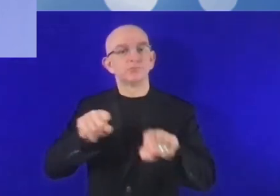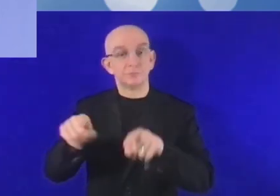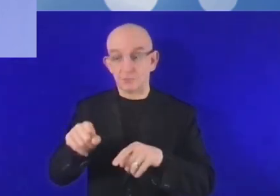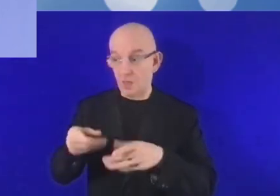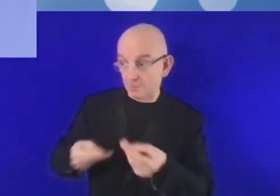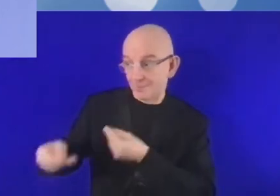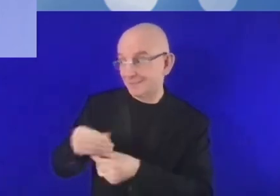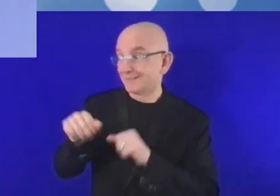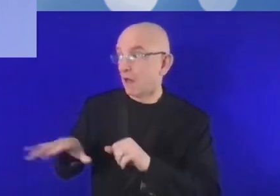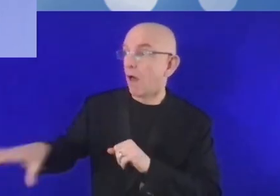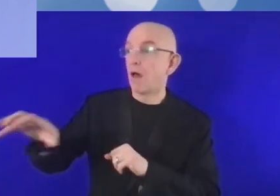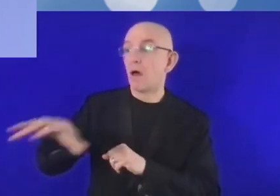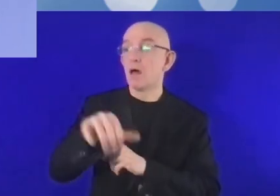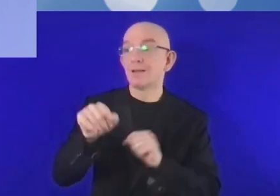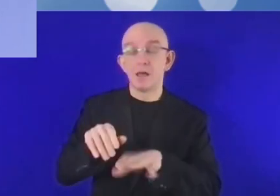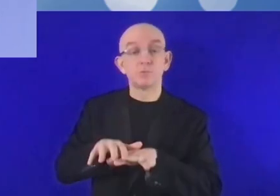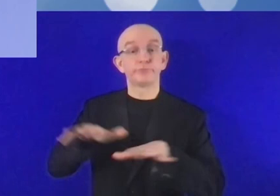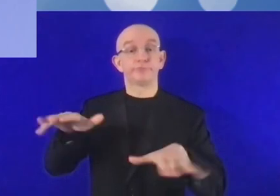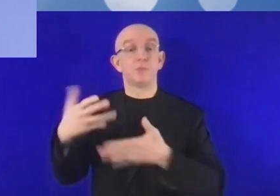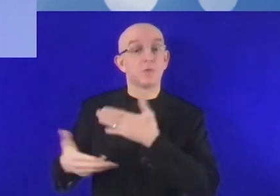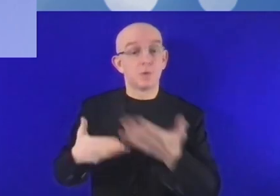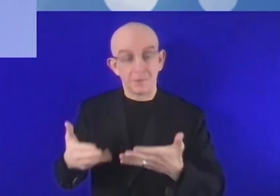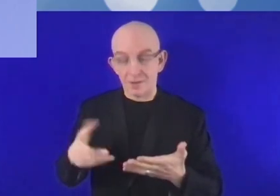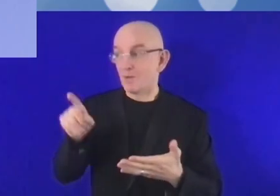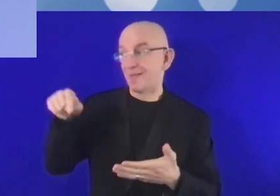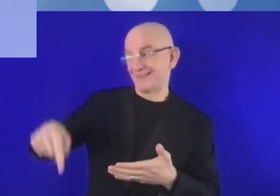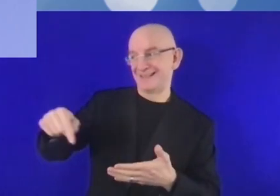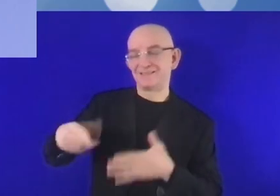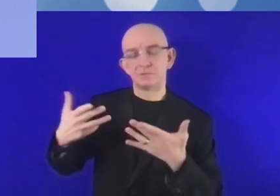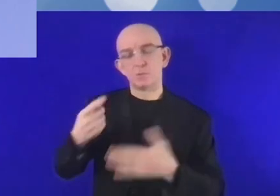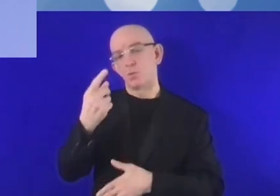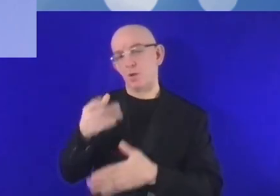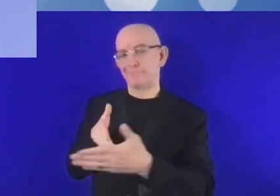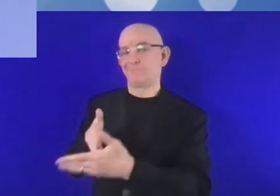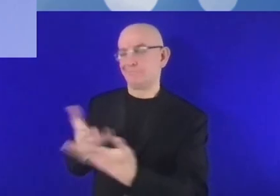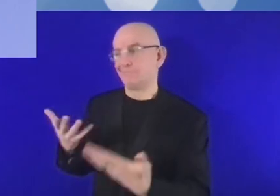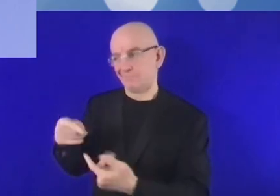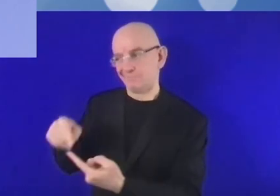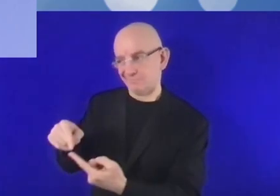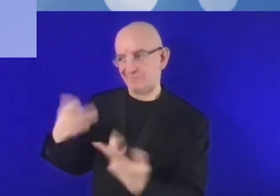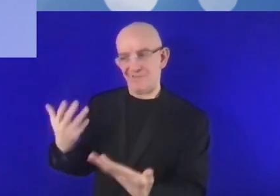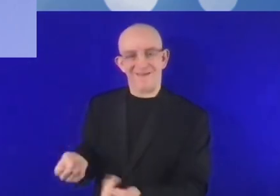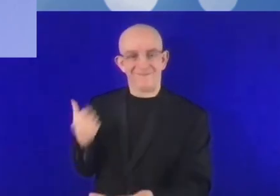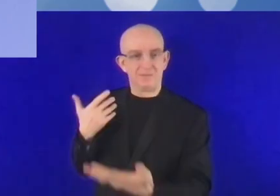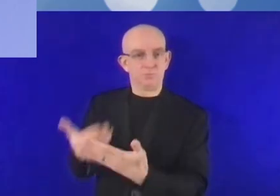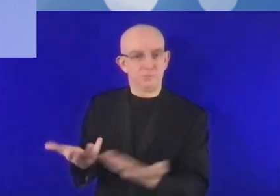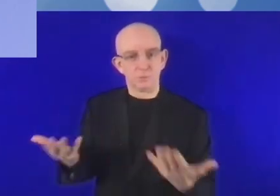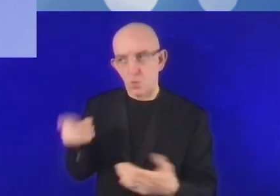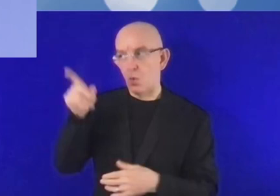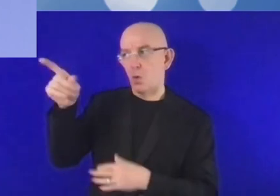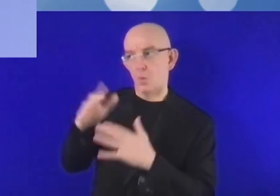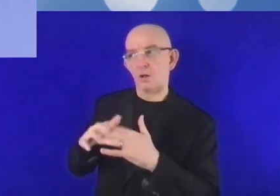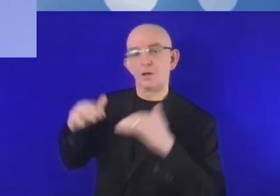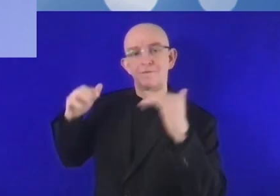un milieu rêvé pour les PME et c'est là-dessus qu'il faut travailler. Le secteur privé et le